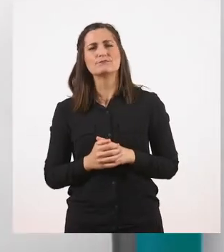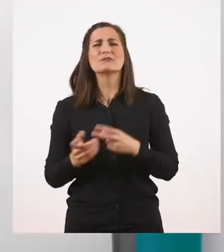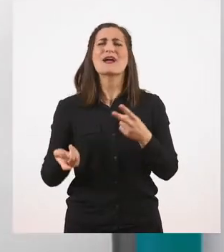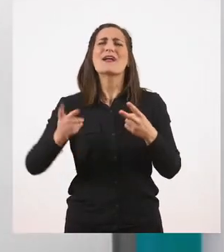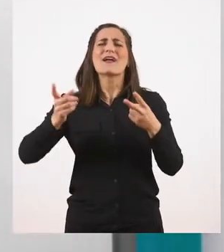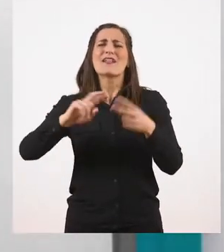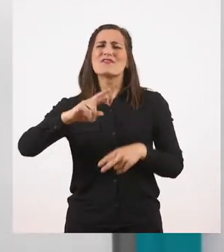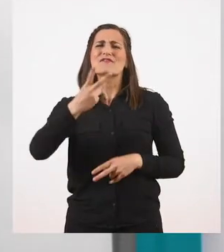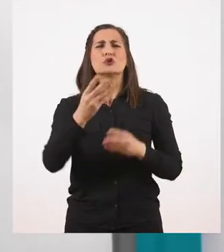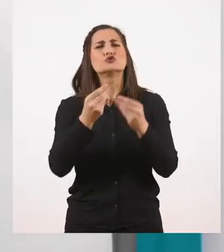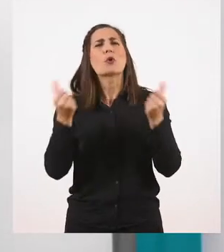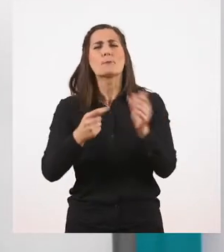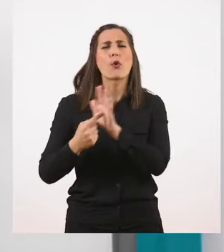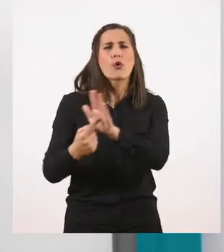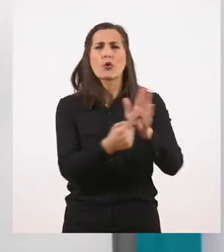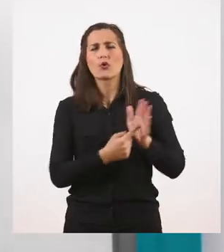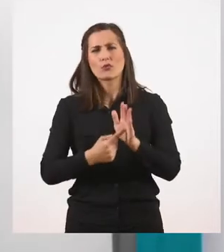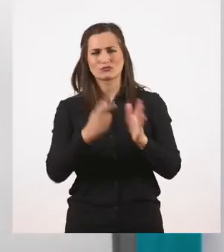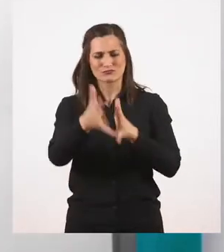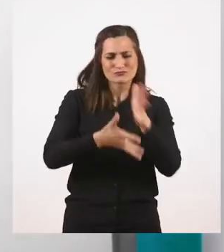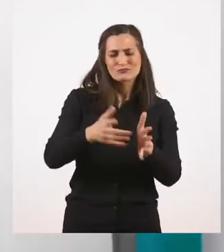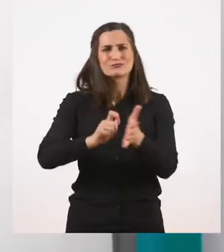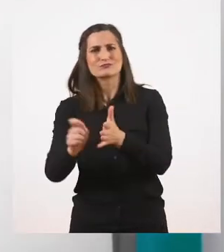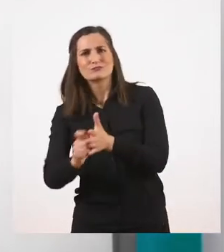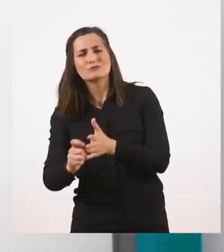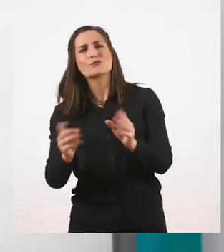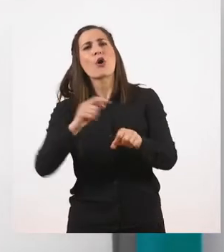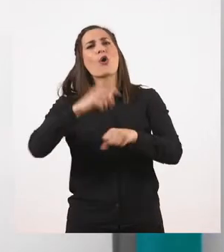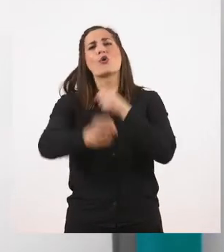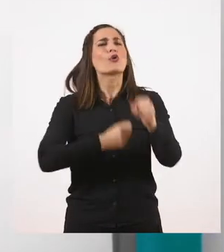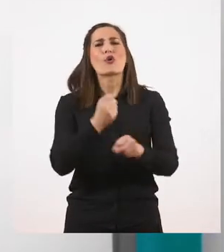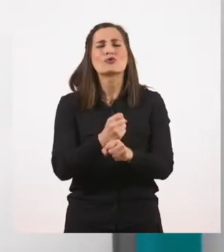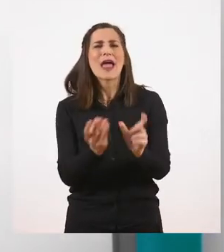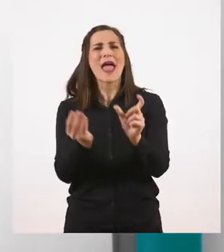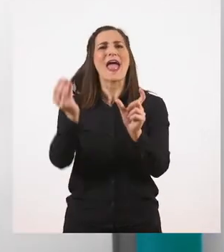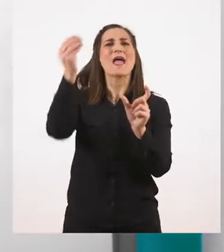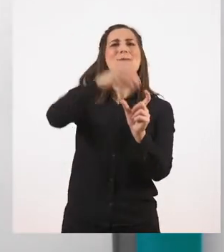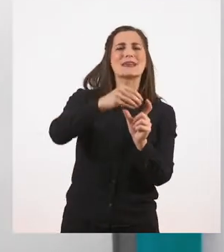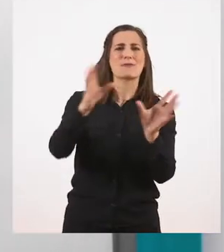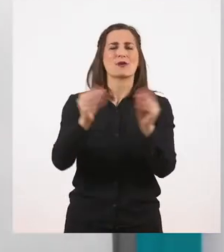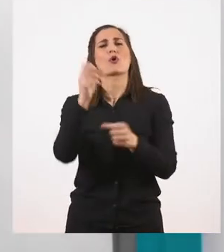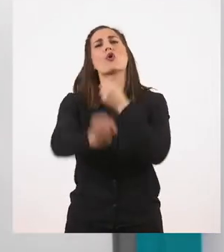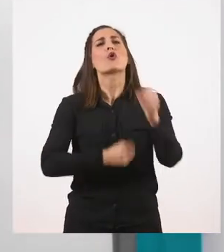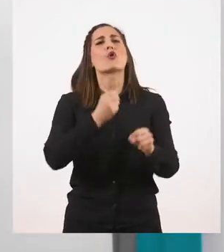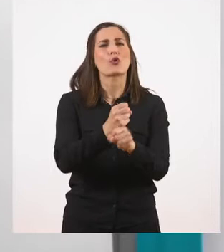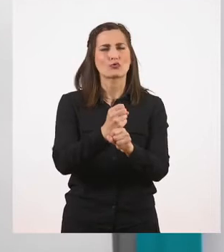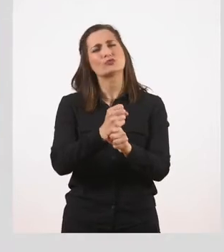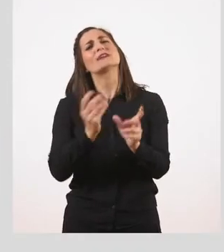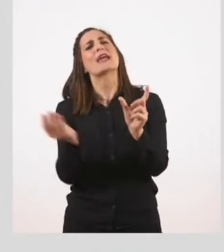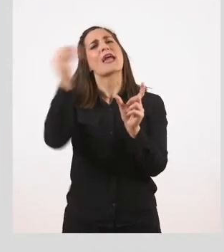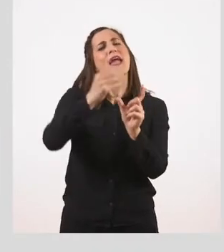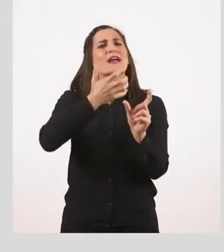δεύτερος τρόπος έκφρασης του χρόνου στο λόγο μας είναι με τα χρονικά επιρρήματα και τις επιρρηματικές εκφράσεις του χρόνου.